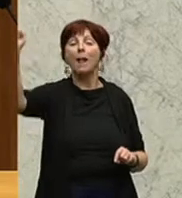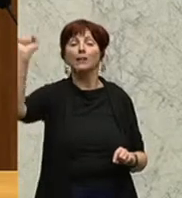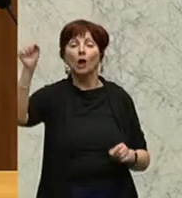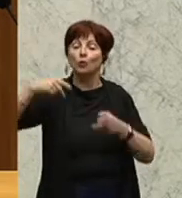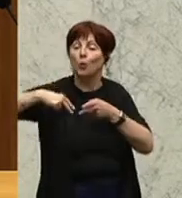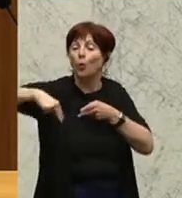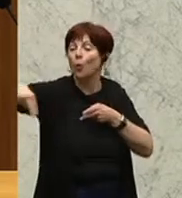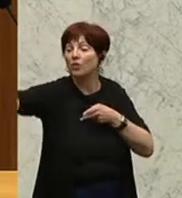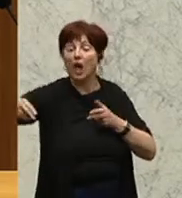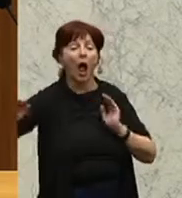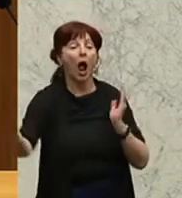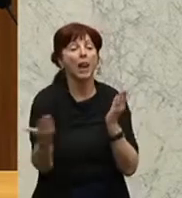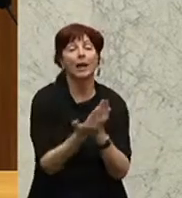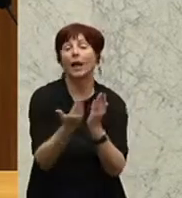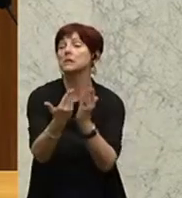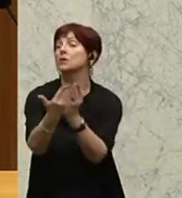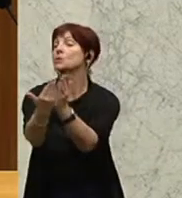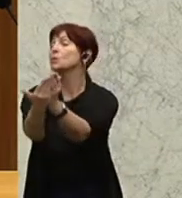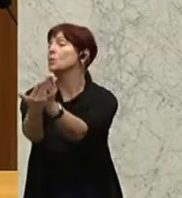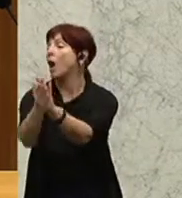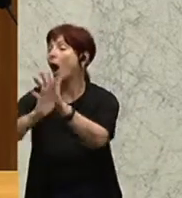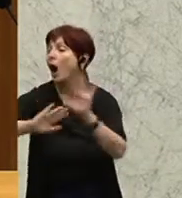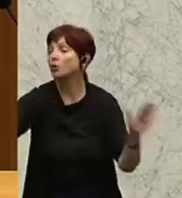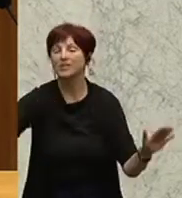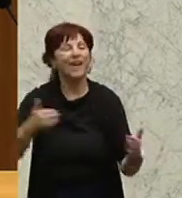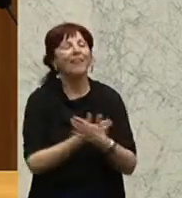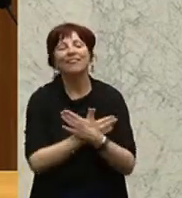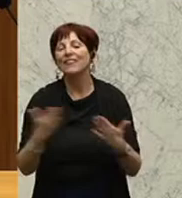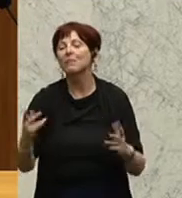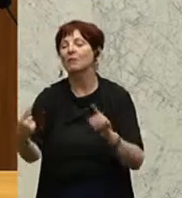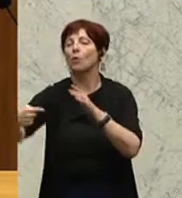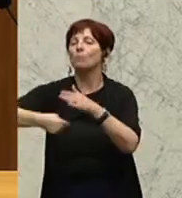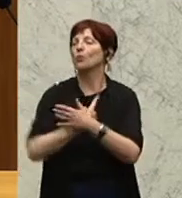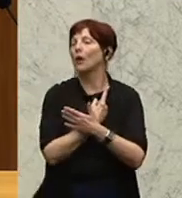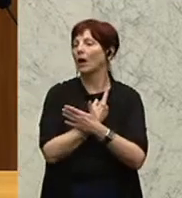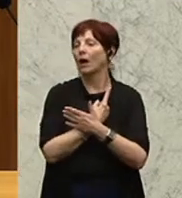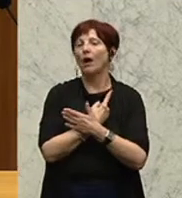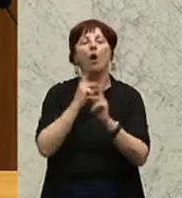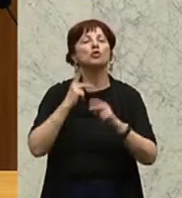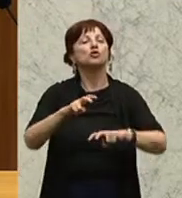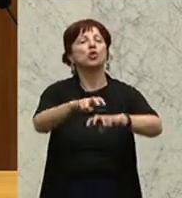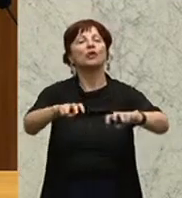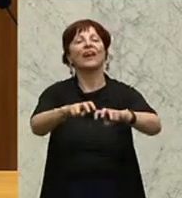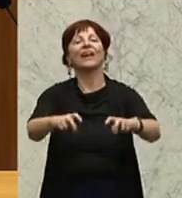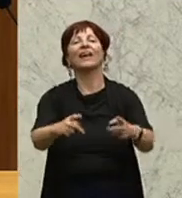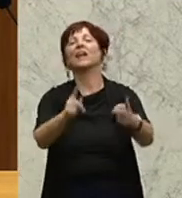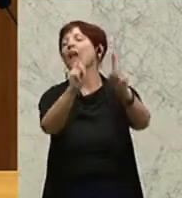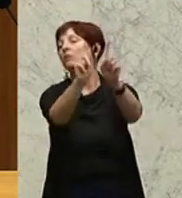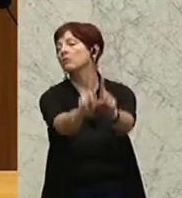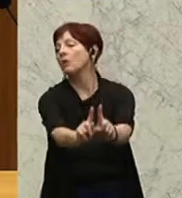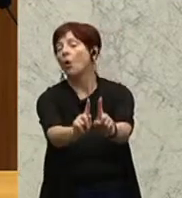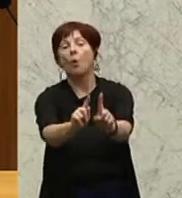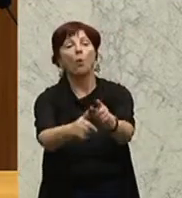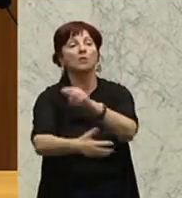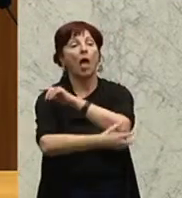zu, damit niemand durchkommt. Alle sollen bitte in Griechenland stranden. Und dass sie in Griechenland verelenden